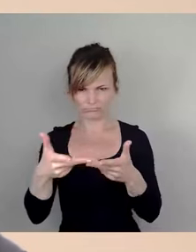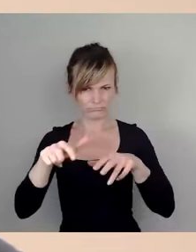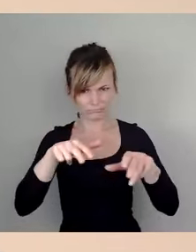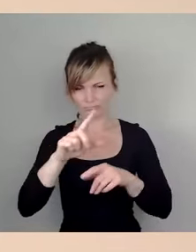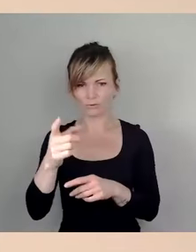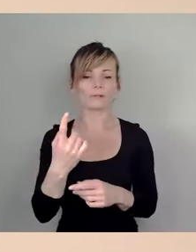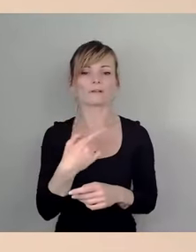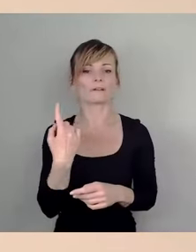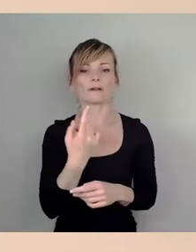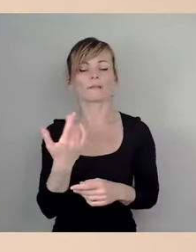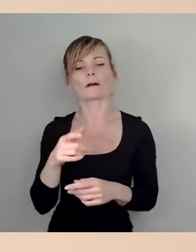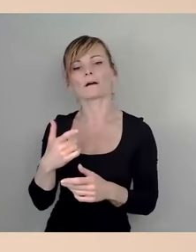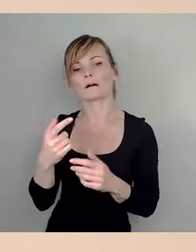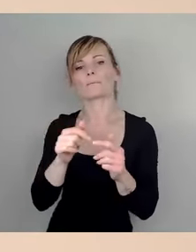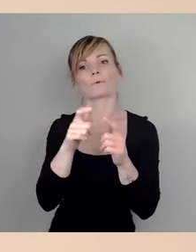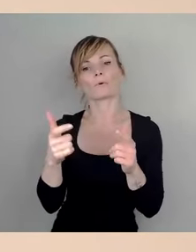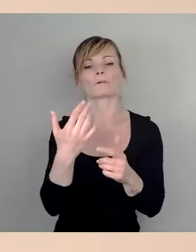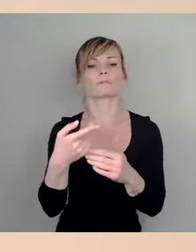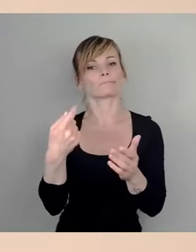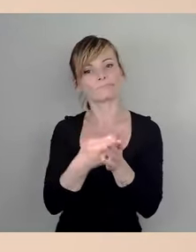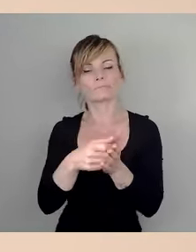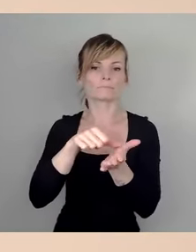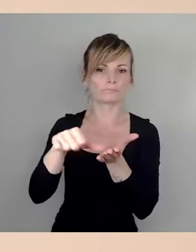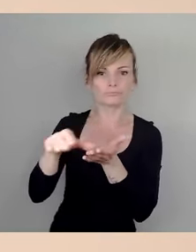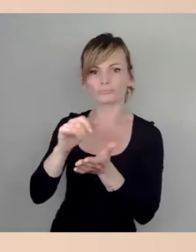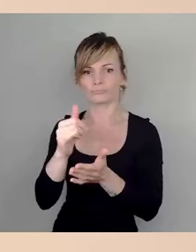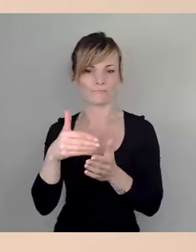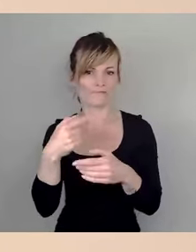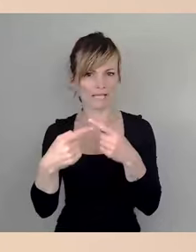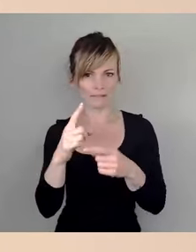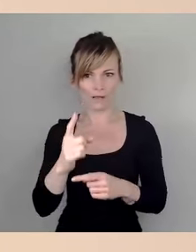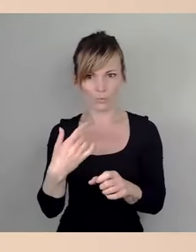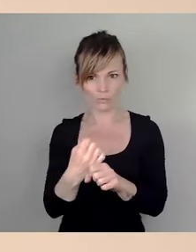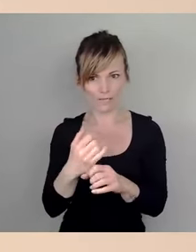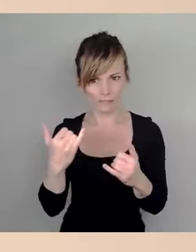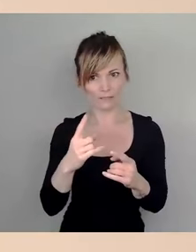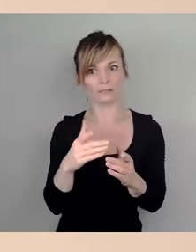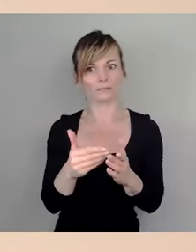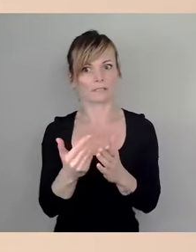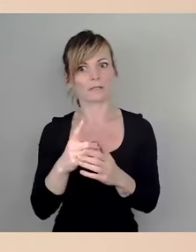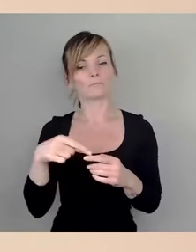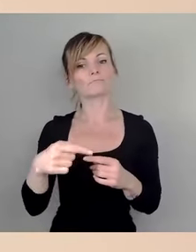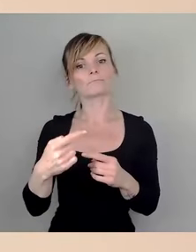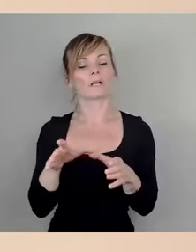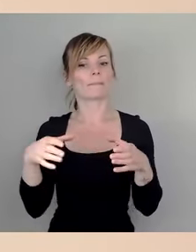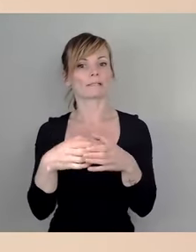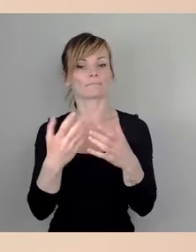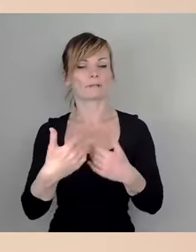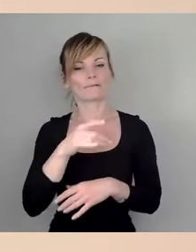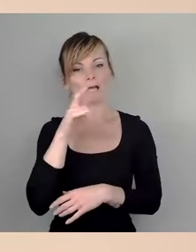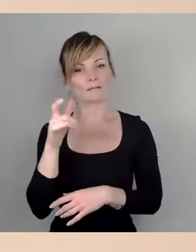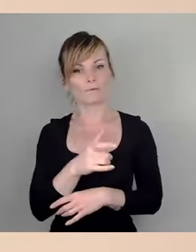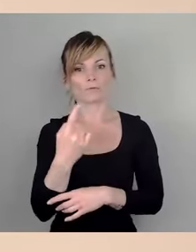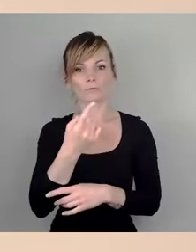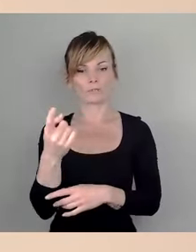in die Brücken, werden das auch weiter tun. Und insofern wird es dann gemeinsam in der Verantwortung des Stadtrats liegen, hier